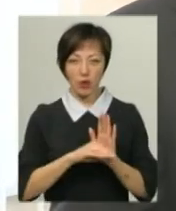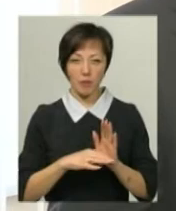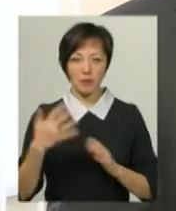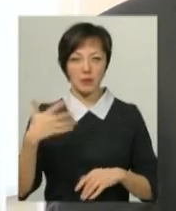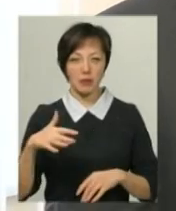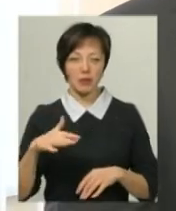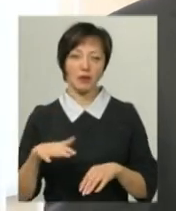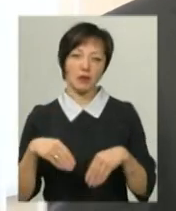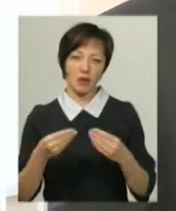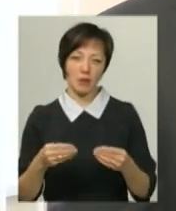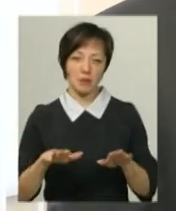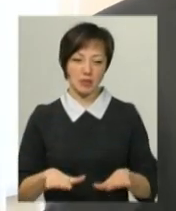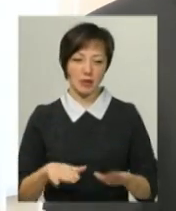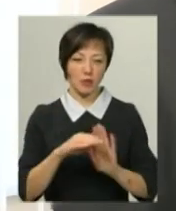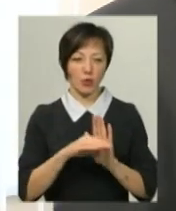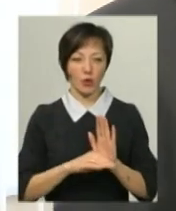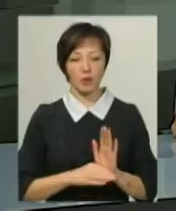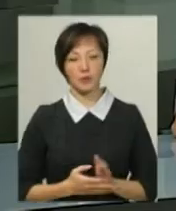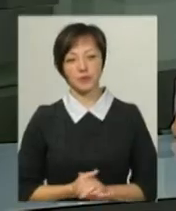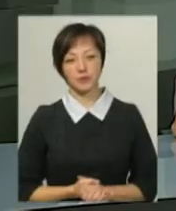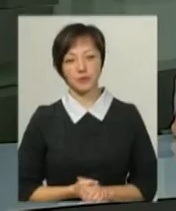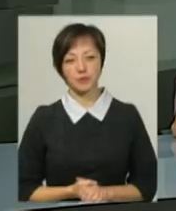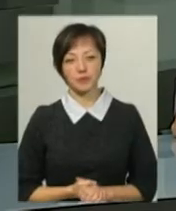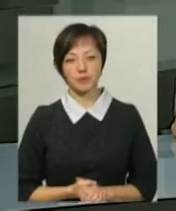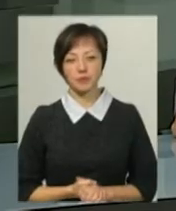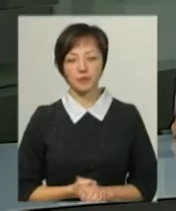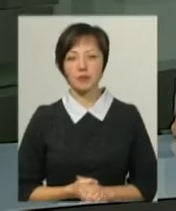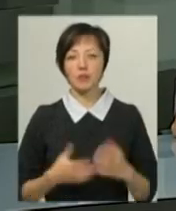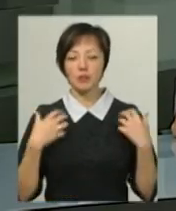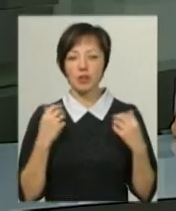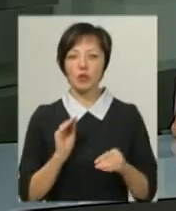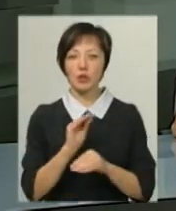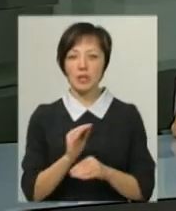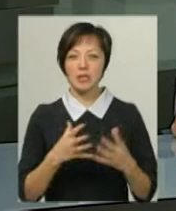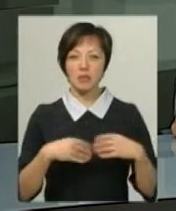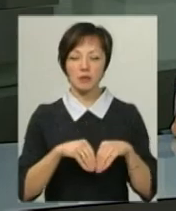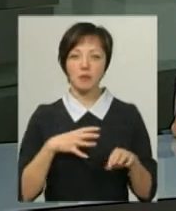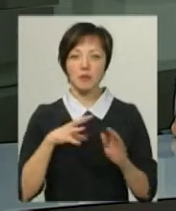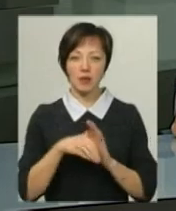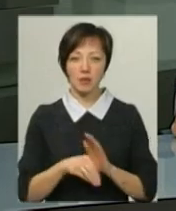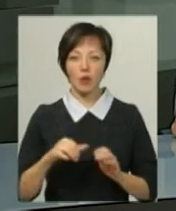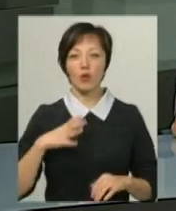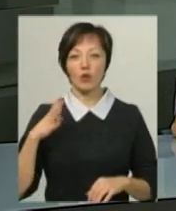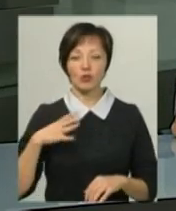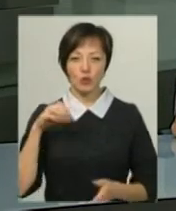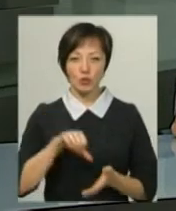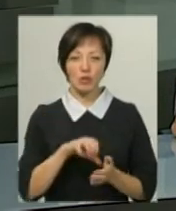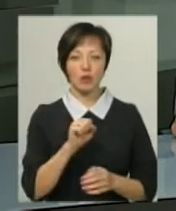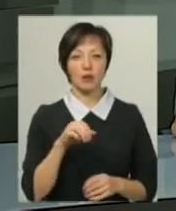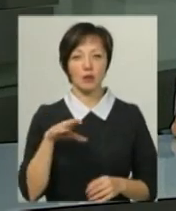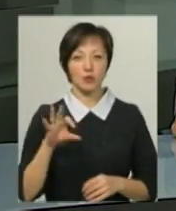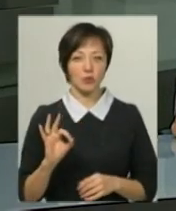50 даємо по місцевій програмі. Слов'ян Воронецький додає, сім'ях загиблих та колишніх учасників